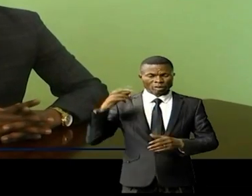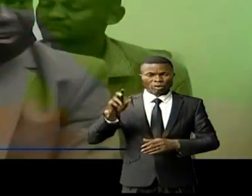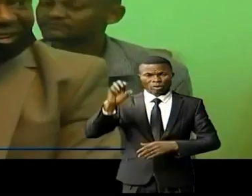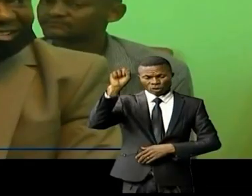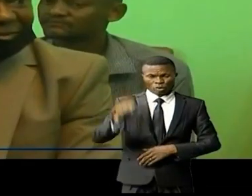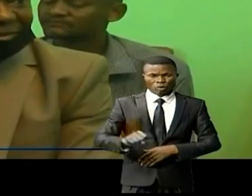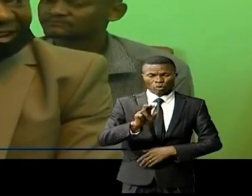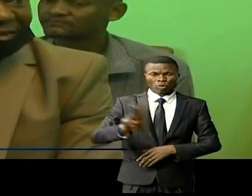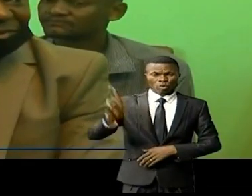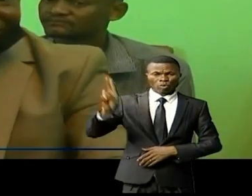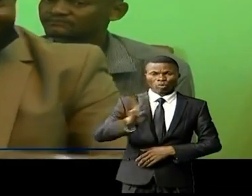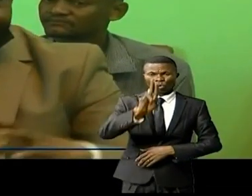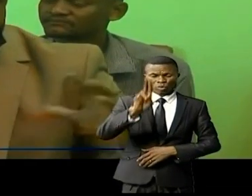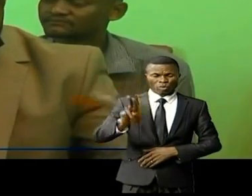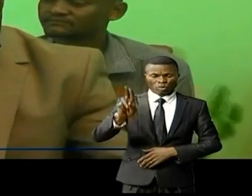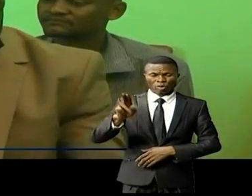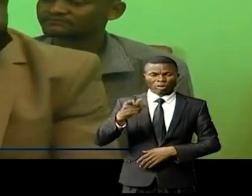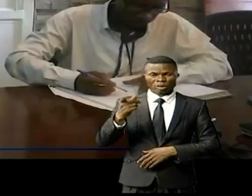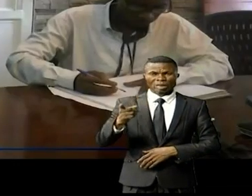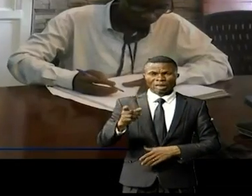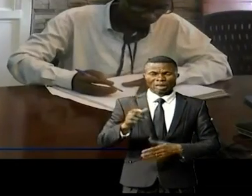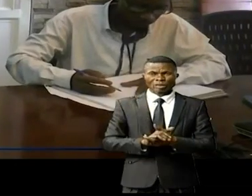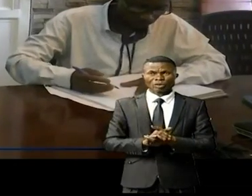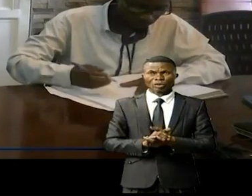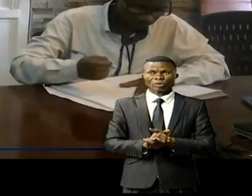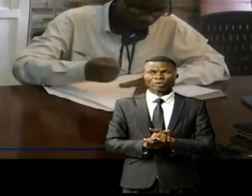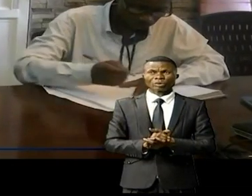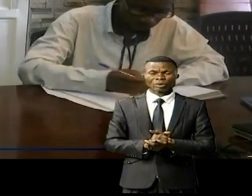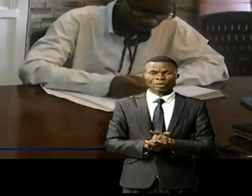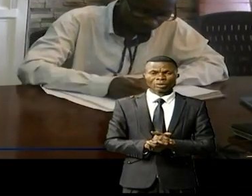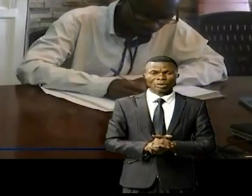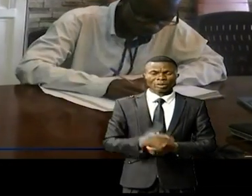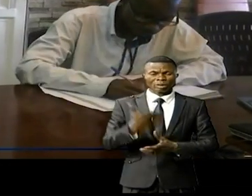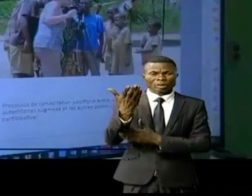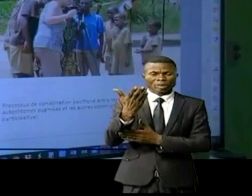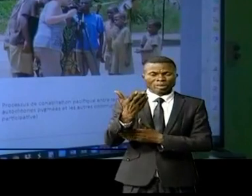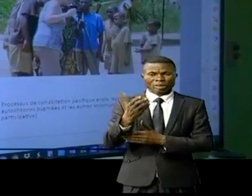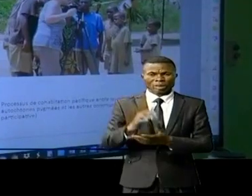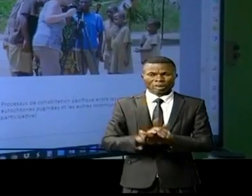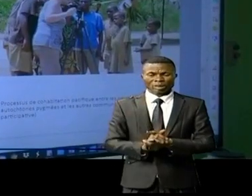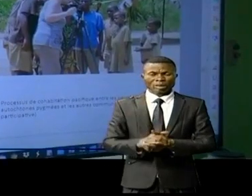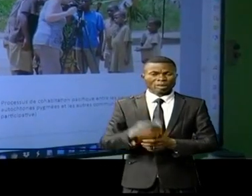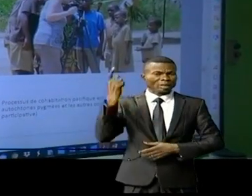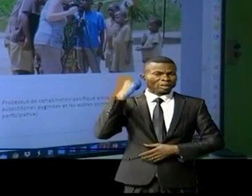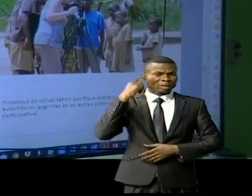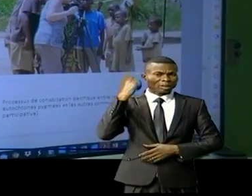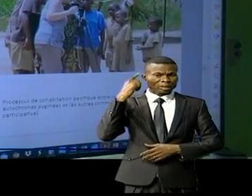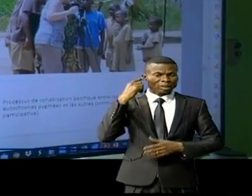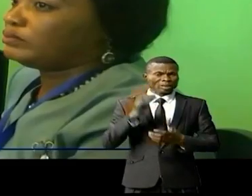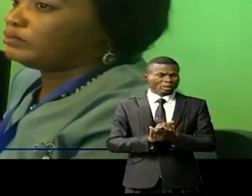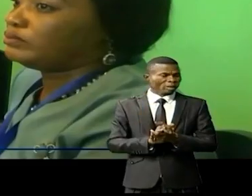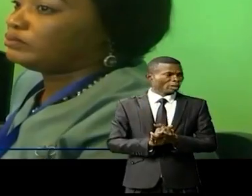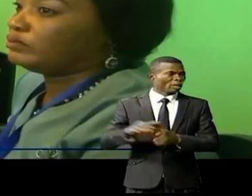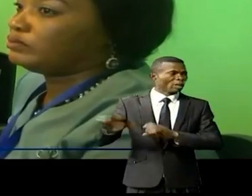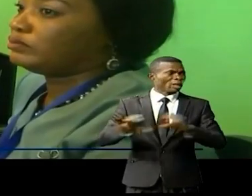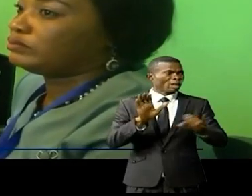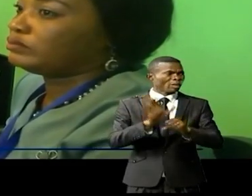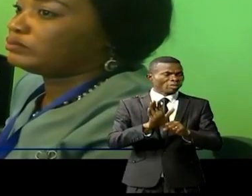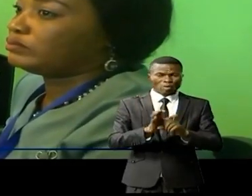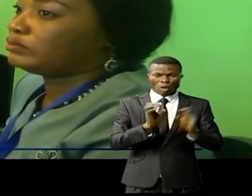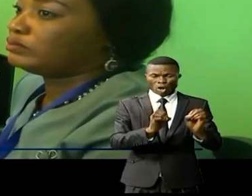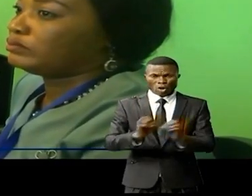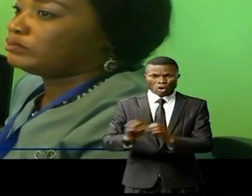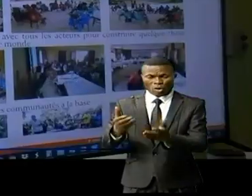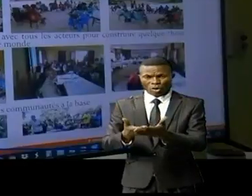Oubangui. Le directeur de programme de la DGPA a défini au chef de l'exécutif provincial la nature d'activité de sa structure